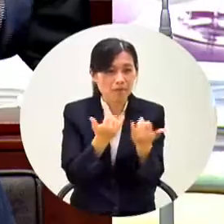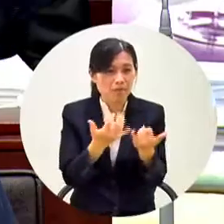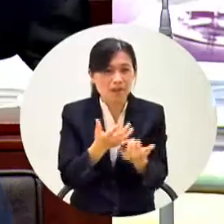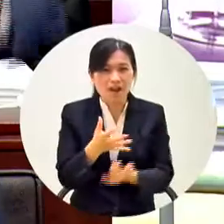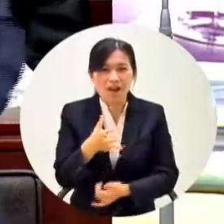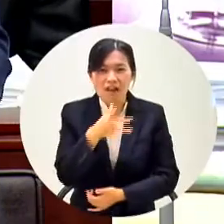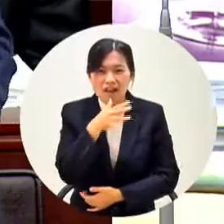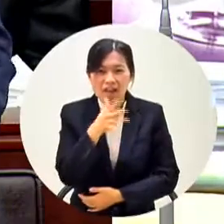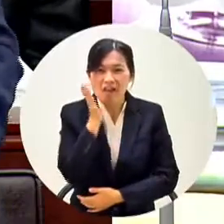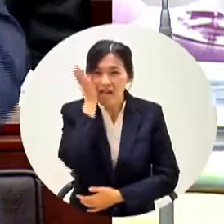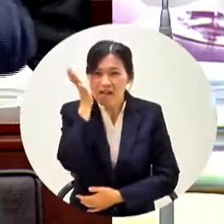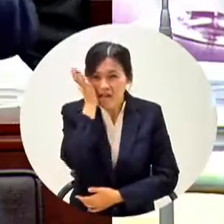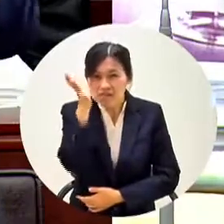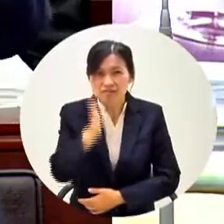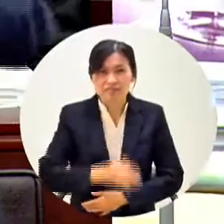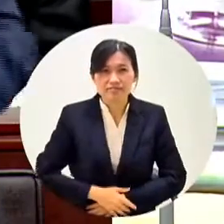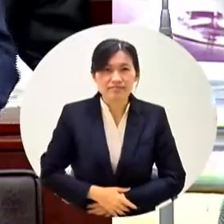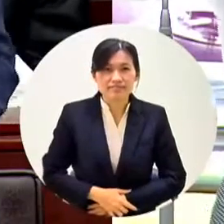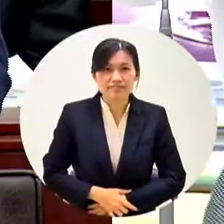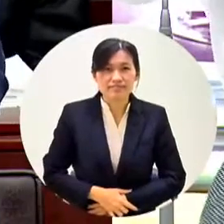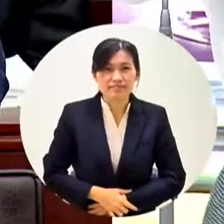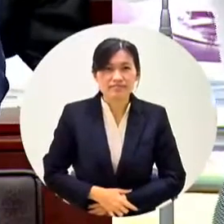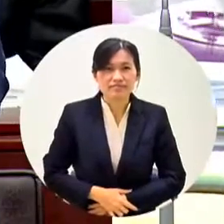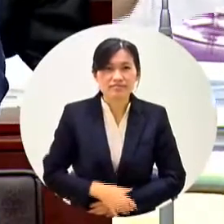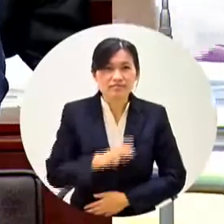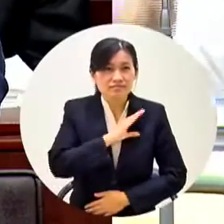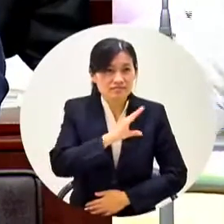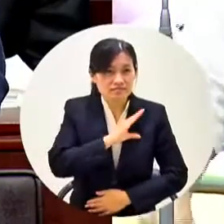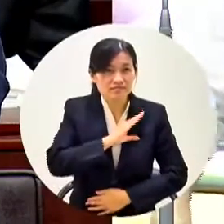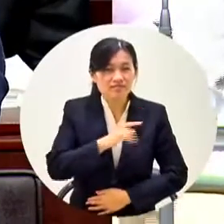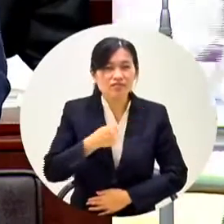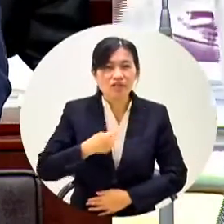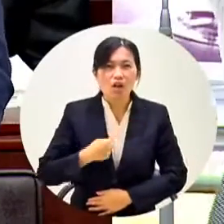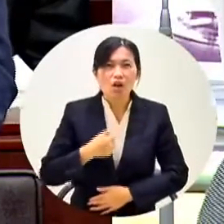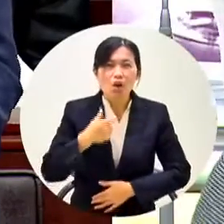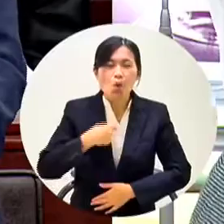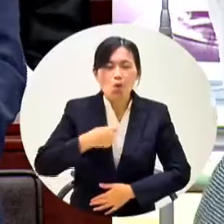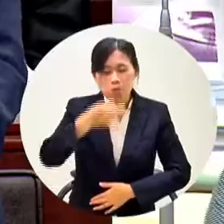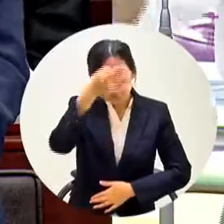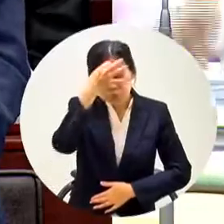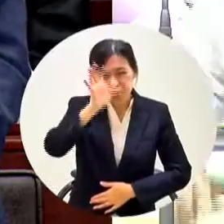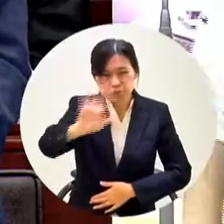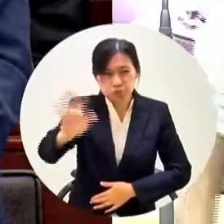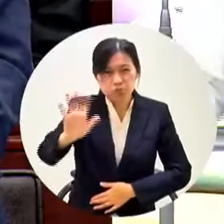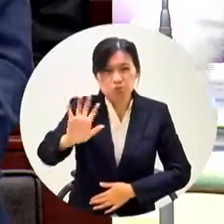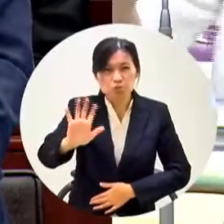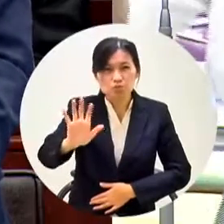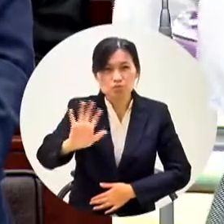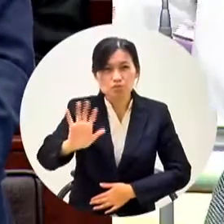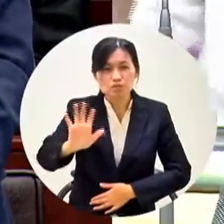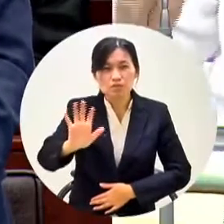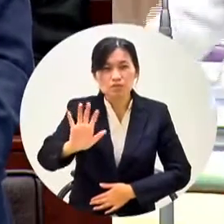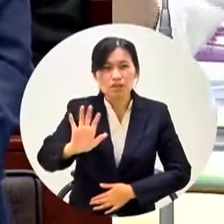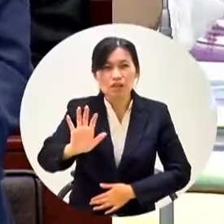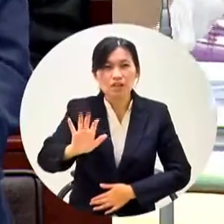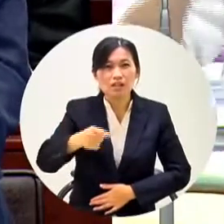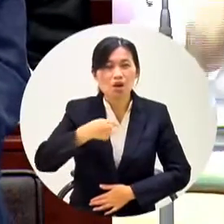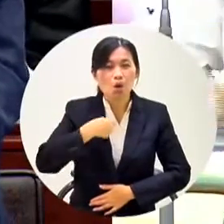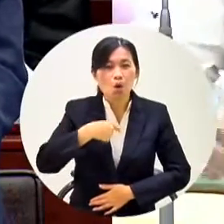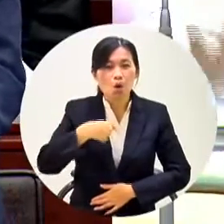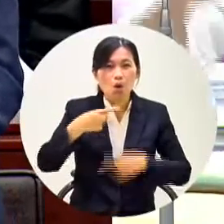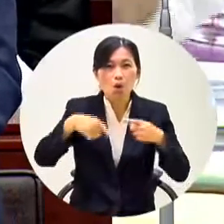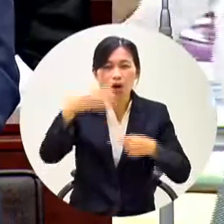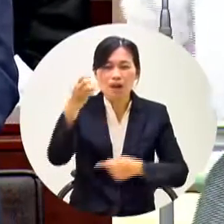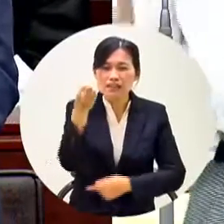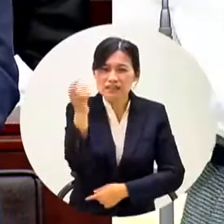些小學生就朗朗上聽我講完當然我覺得三千萬值得席不會那麼貪心本席不會那麼貪心我們古山岩城期間不用